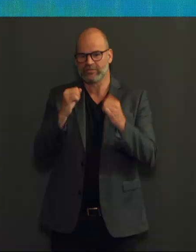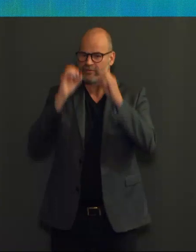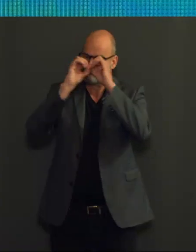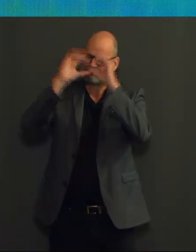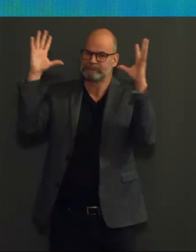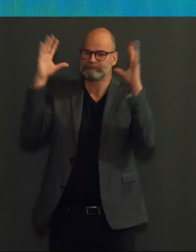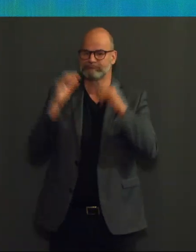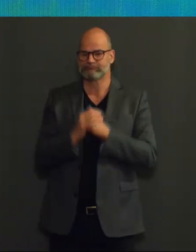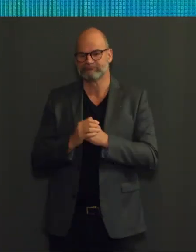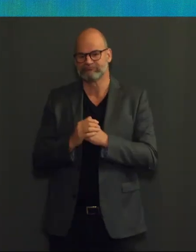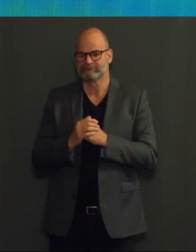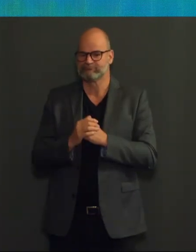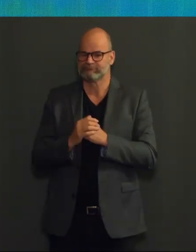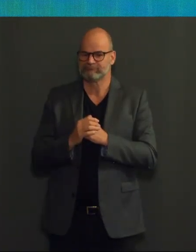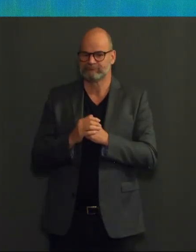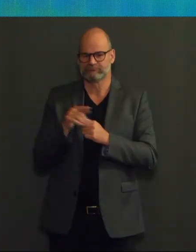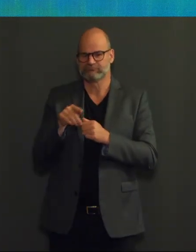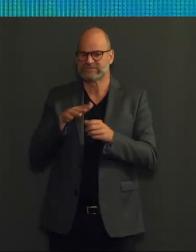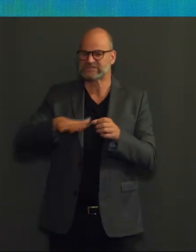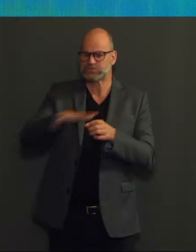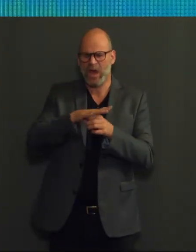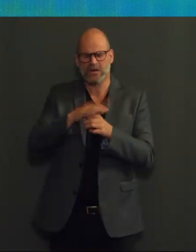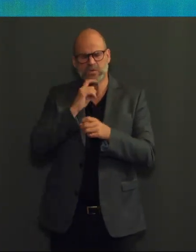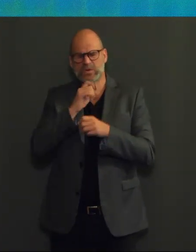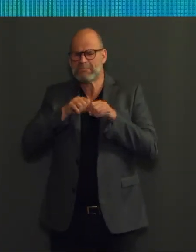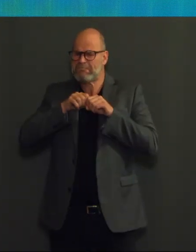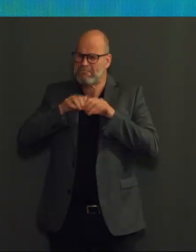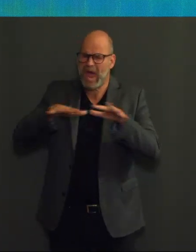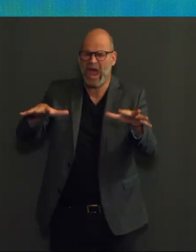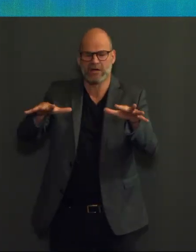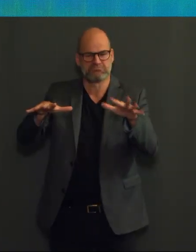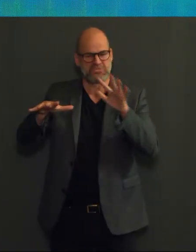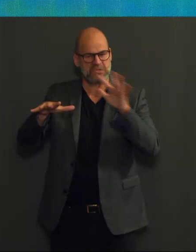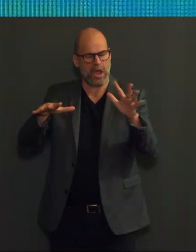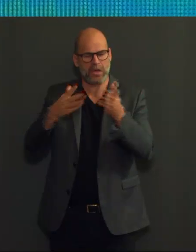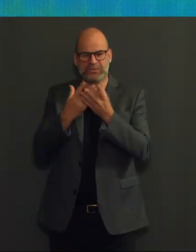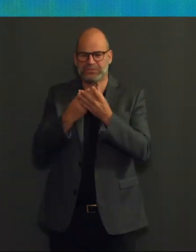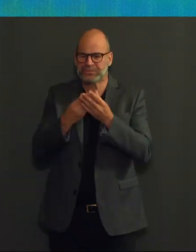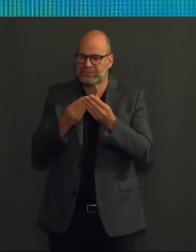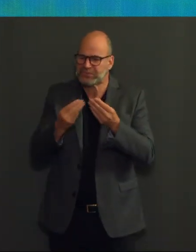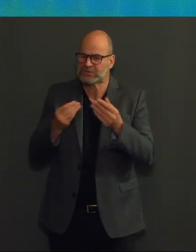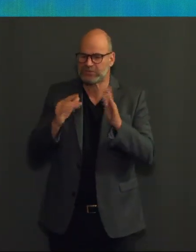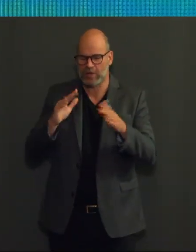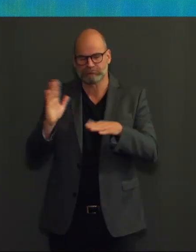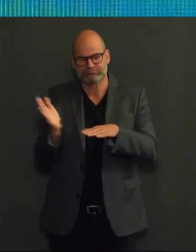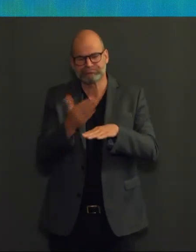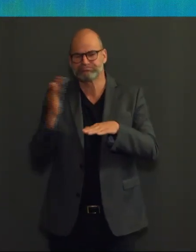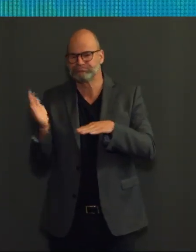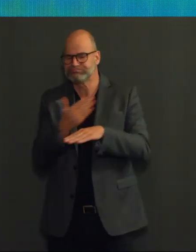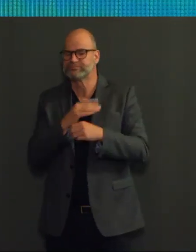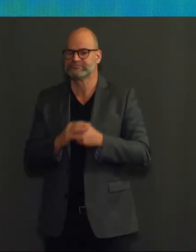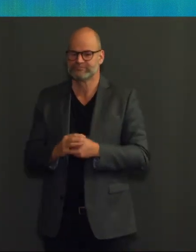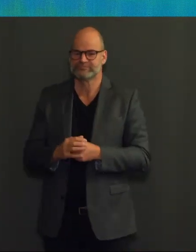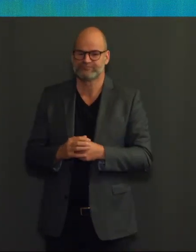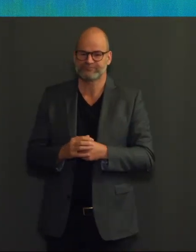Zeker in ons werelddeel. We volgen momenteel de weg naar beneden, maar de vraag blijft natuurlijk nog of we onderweg nog